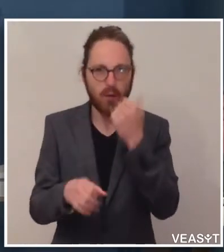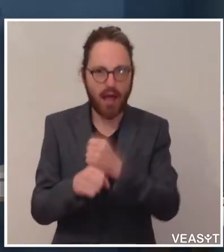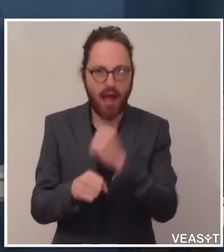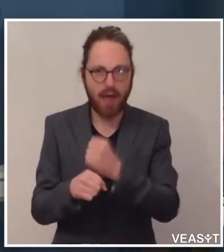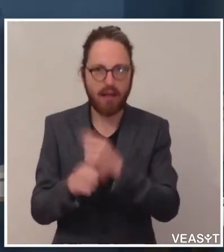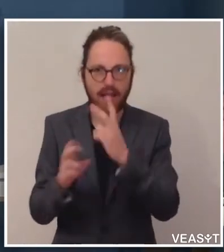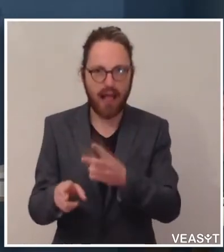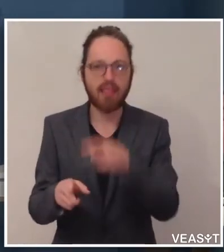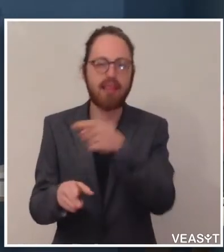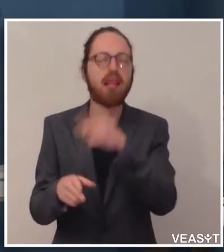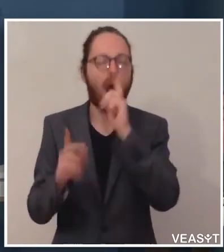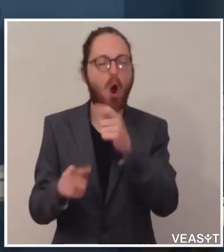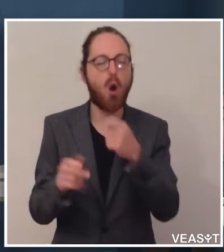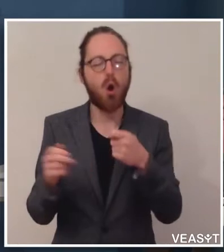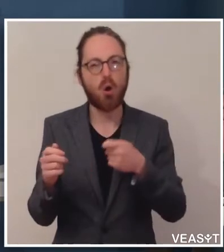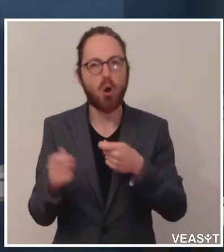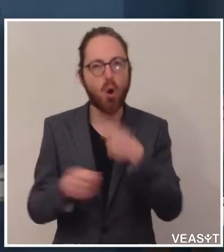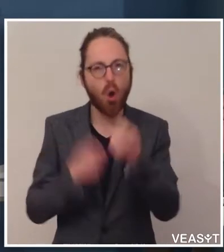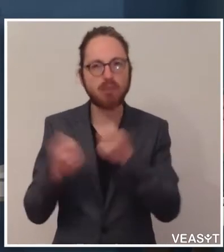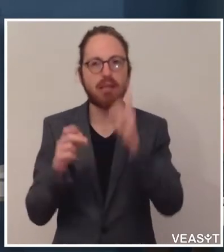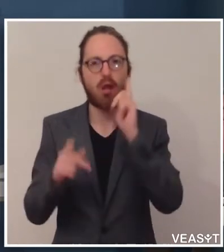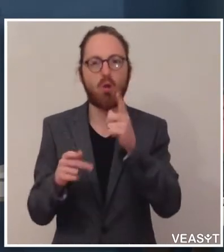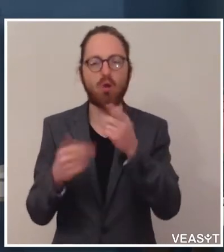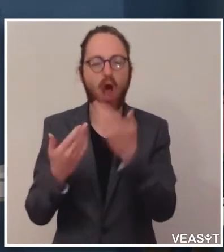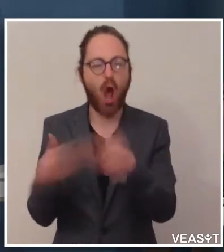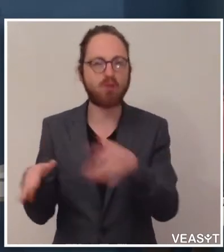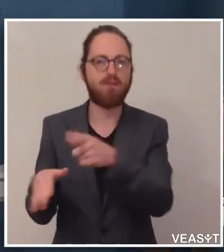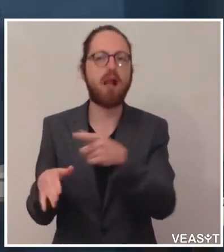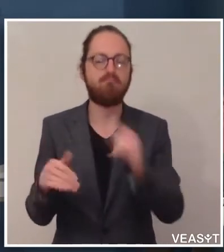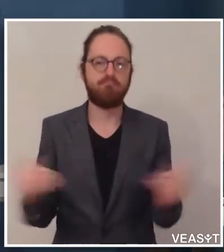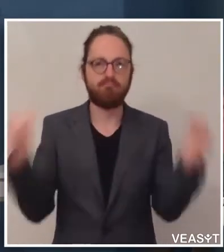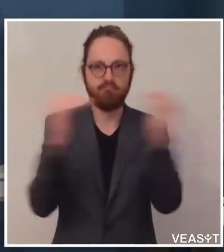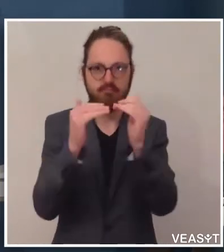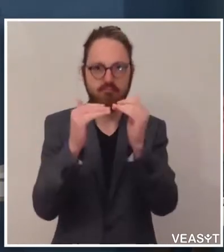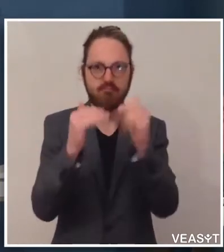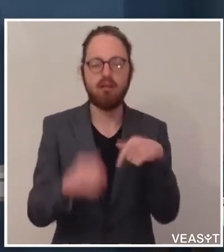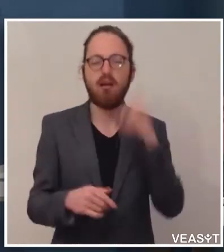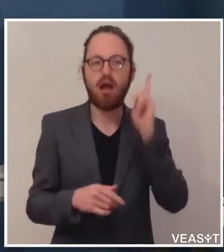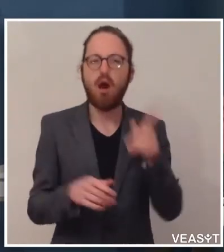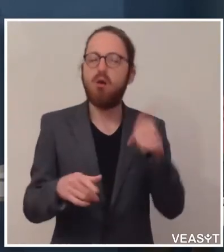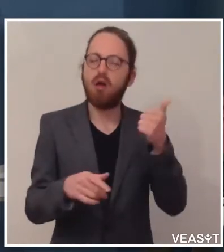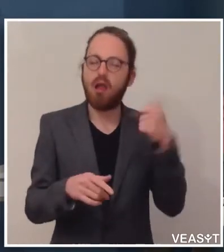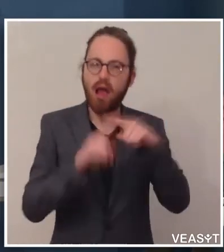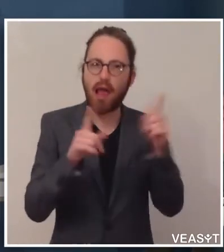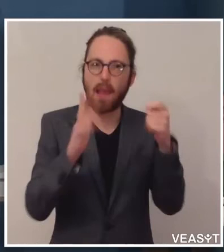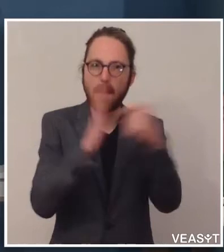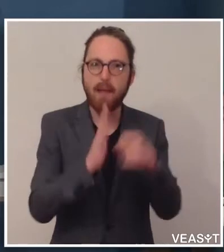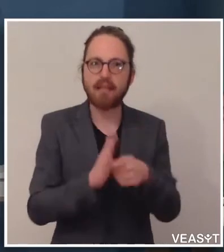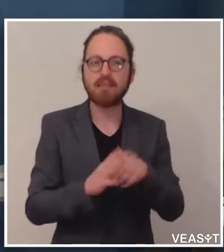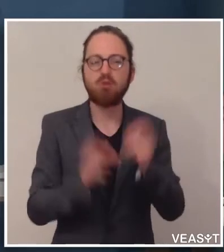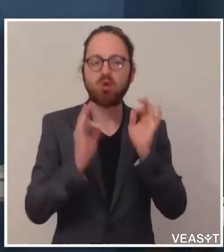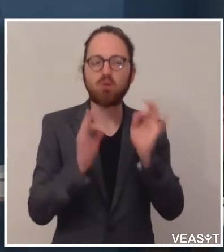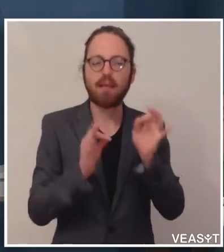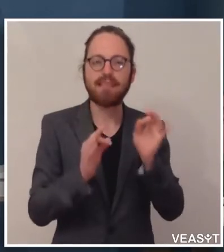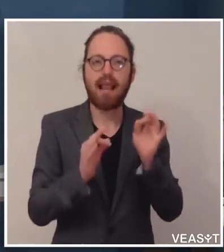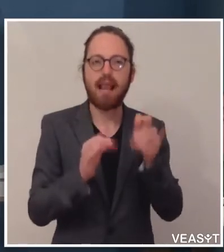die Kosten und Ausfälle ausgeglichen. Eine weitere wichtige Maßnahme betrifft dann auch speziell die Einrichtungen für Minderjährige.